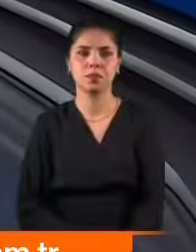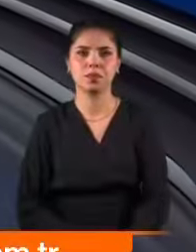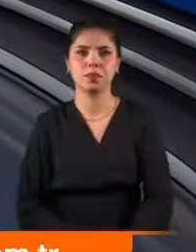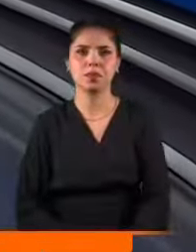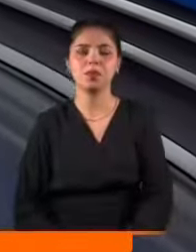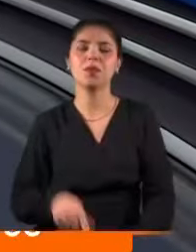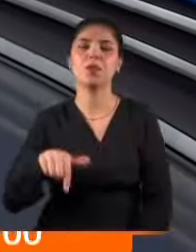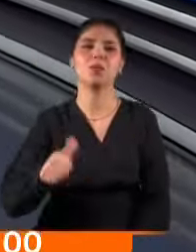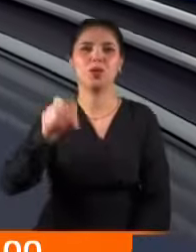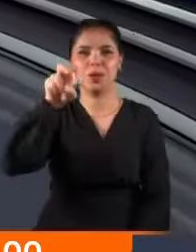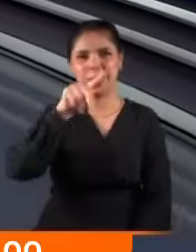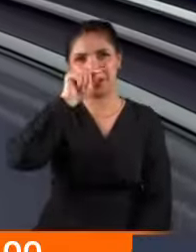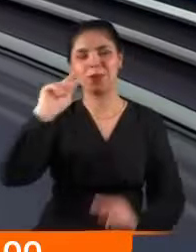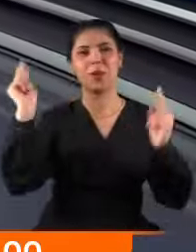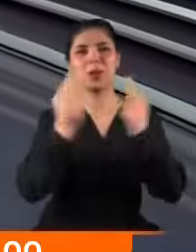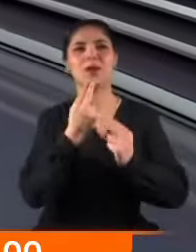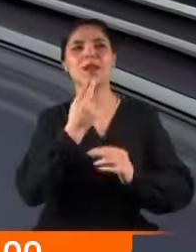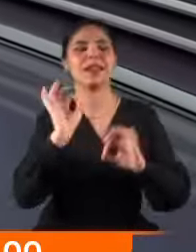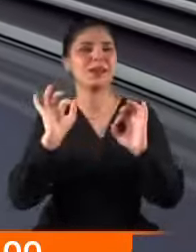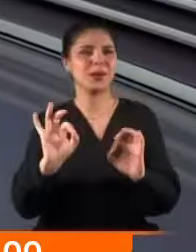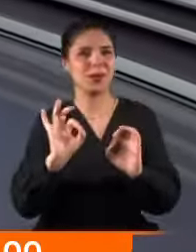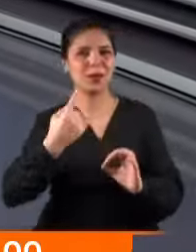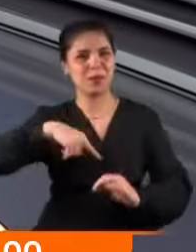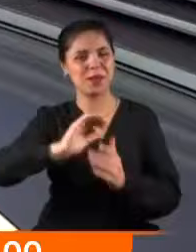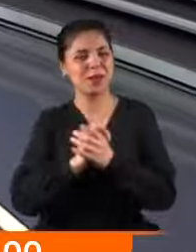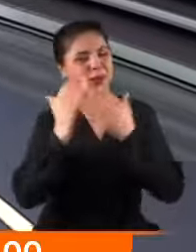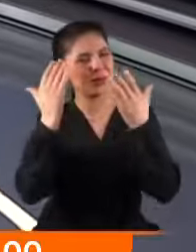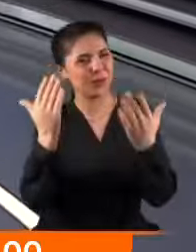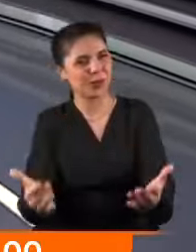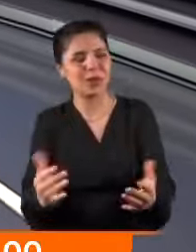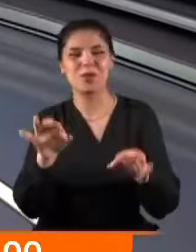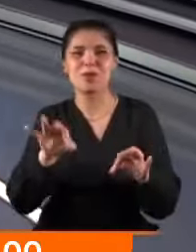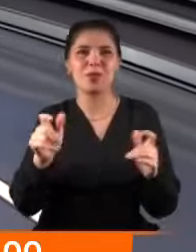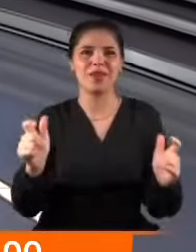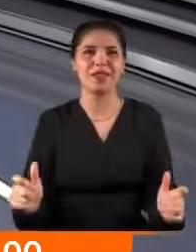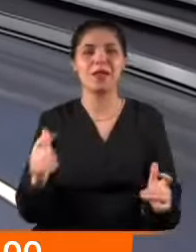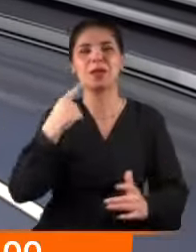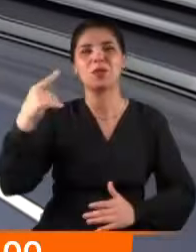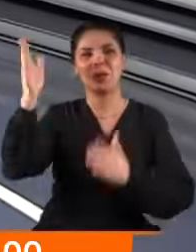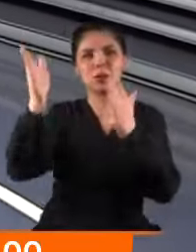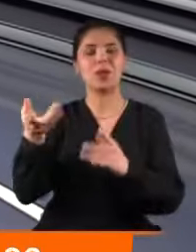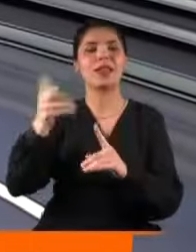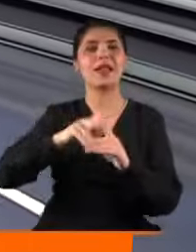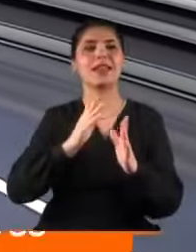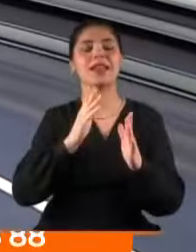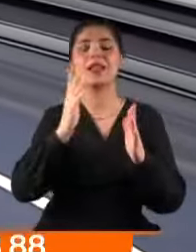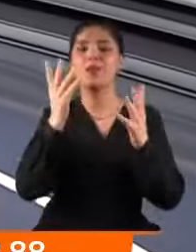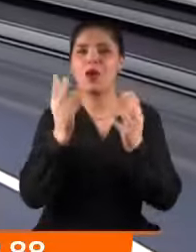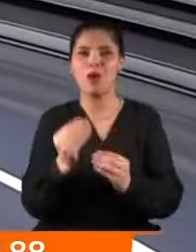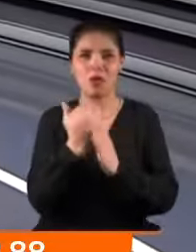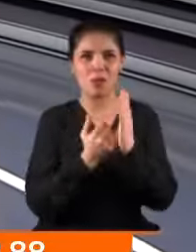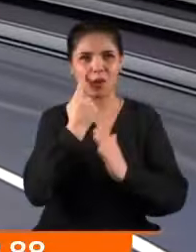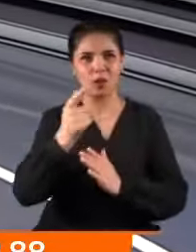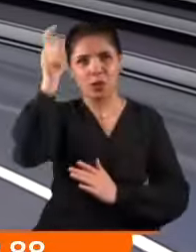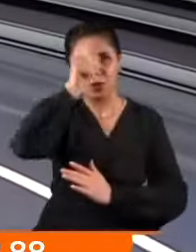Bugün 8 Mart Dünya Kadınlar Günü. Biz de kutluyoruz efendim bu ekranlardan. Cumhurbaşkanı Erdoğan'ın katılımına gerçekleşen programda Türkiye'nin